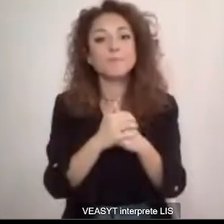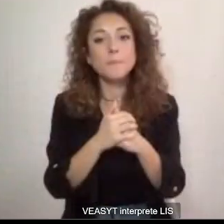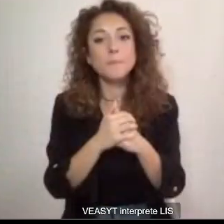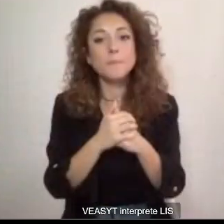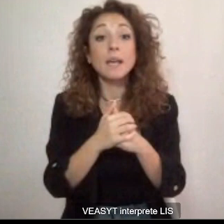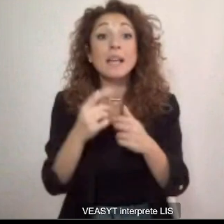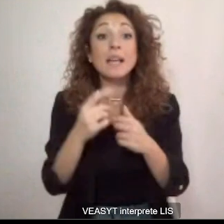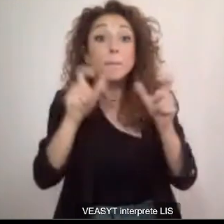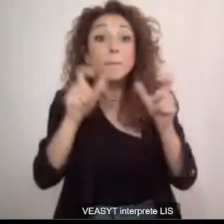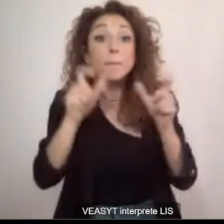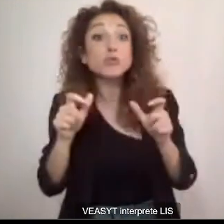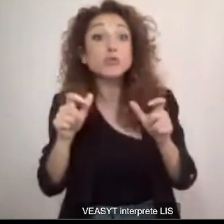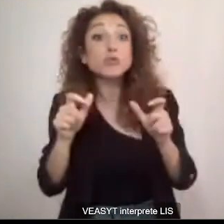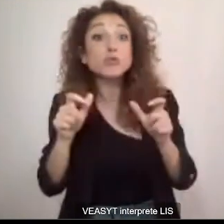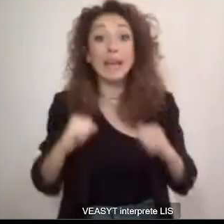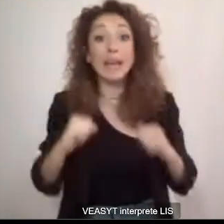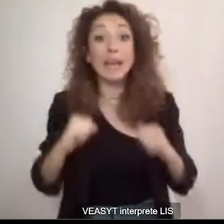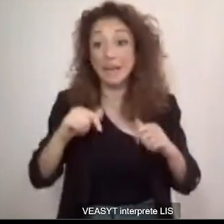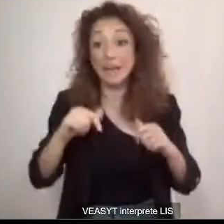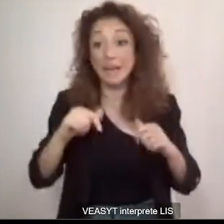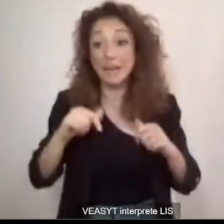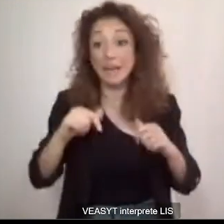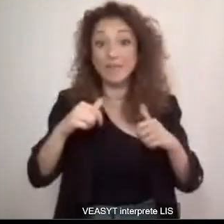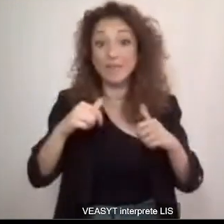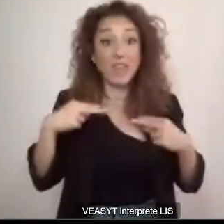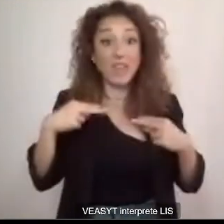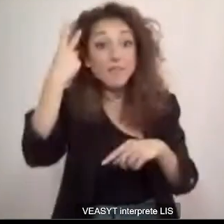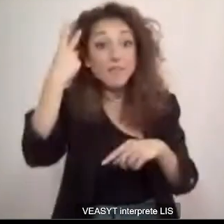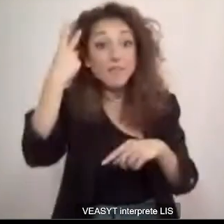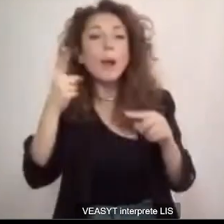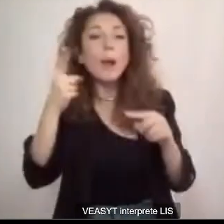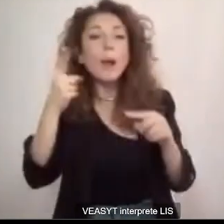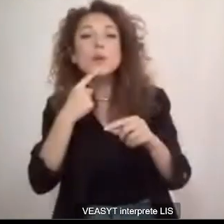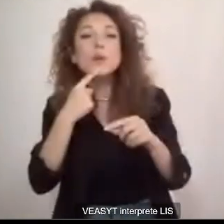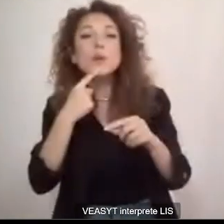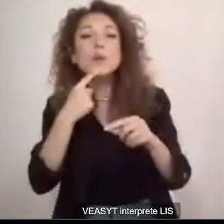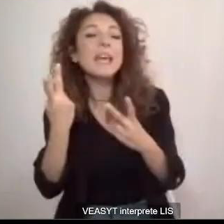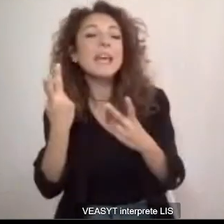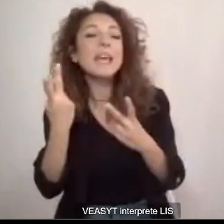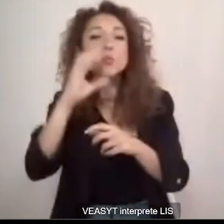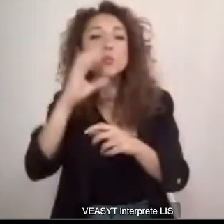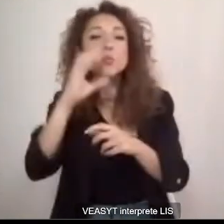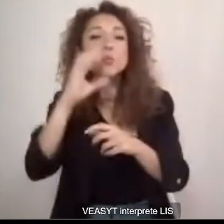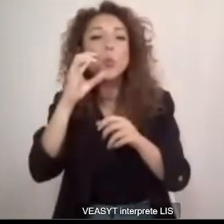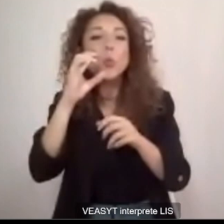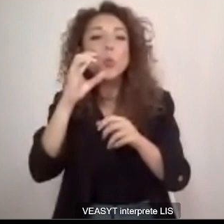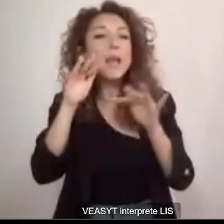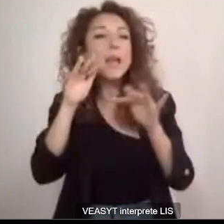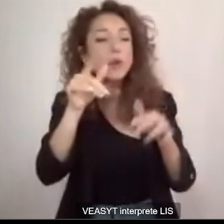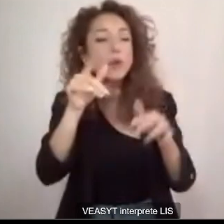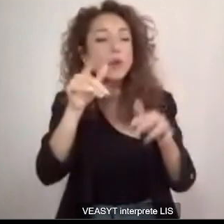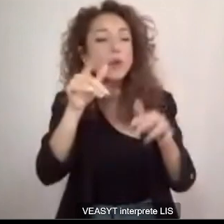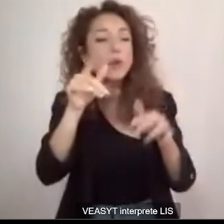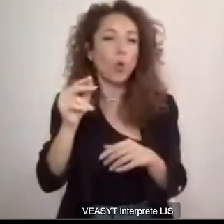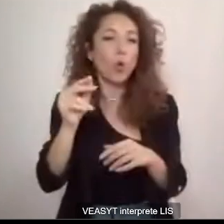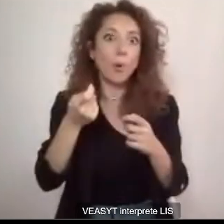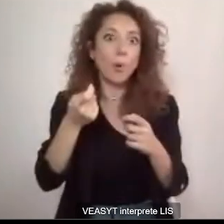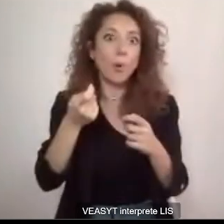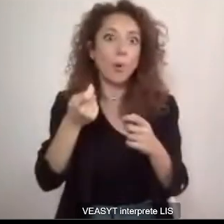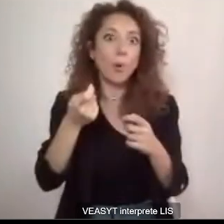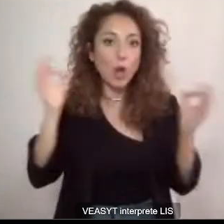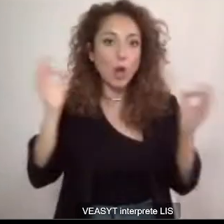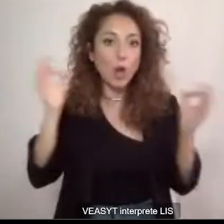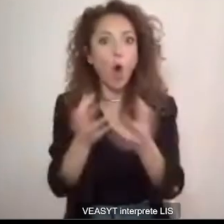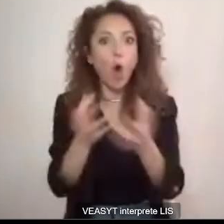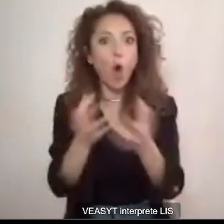benvengano queste occasioni di apertura e di scoperta con un taglio però che